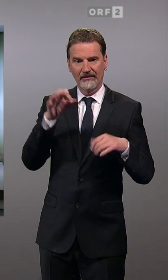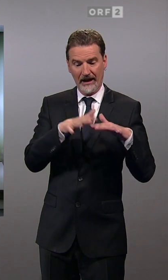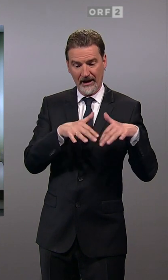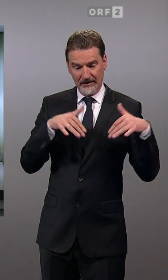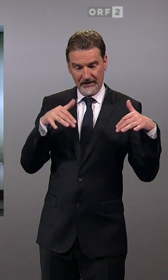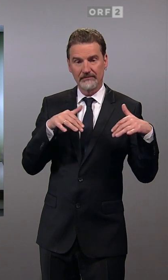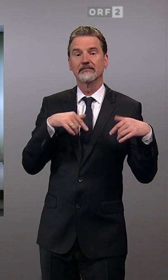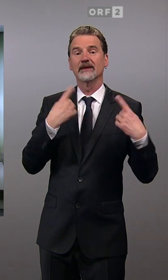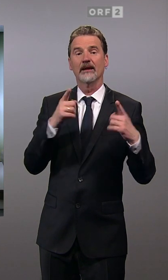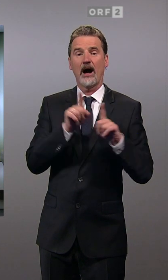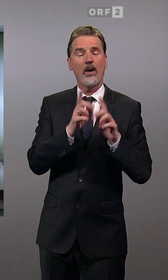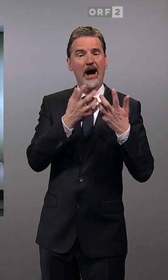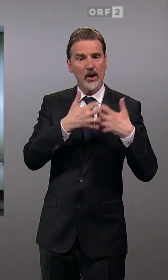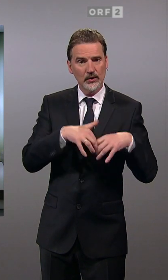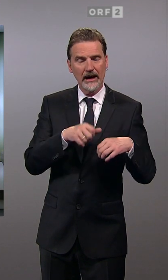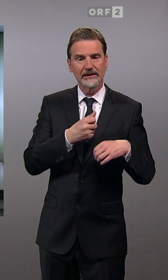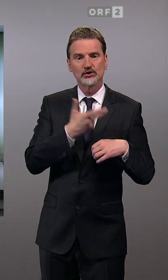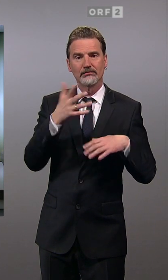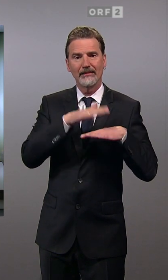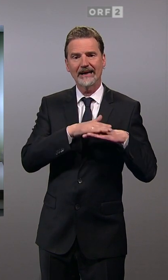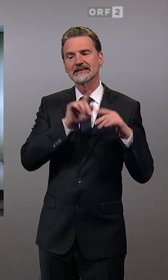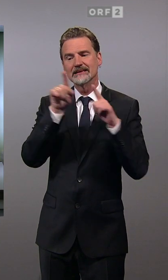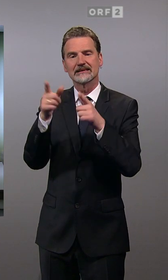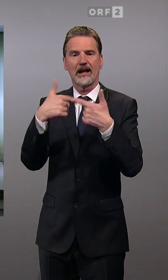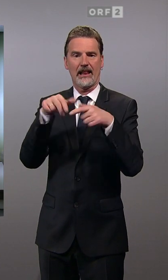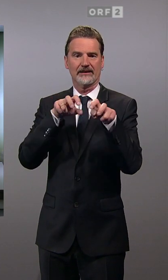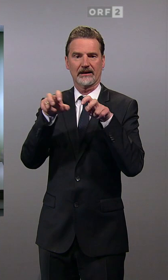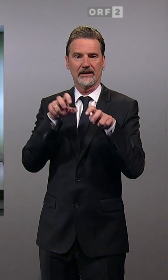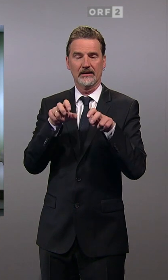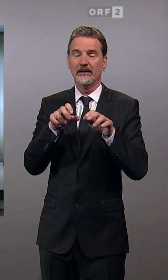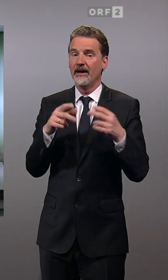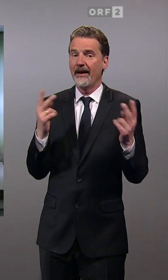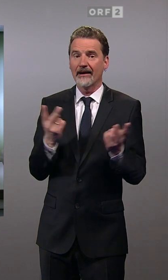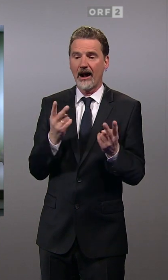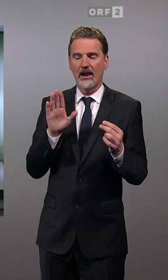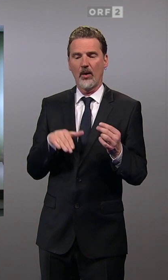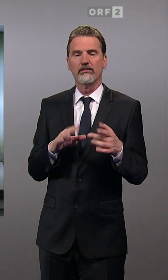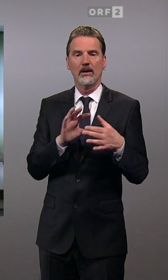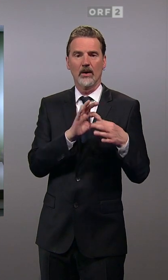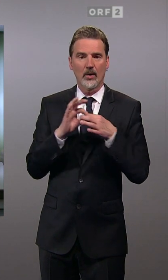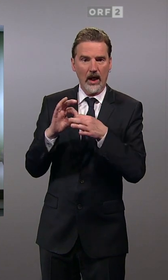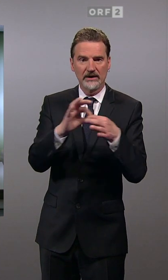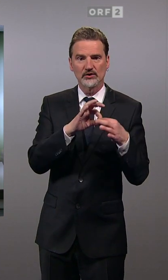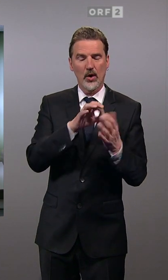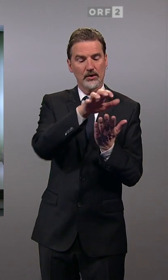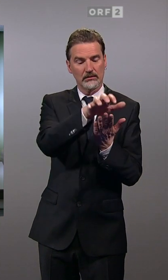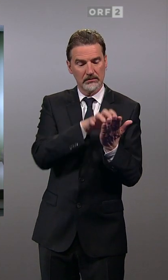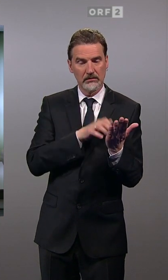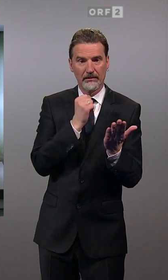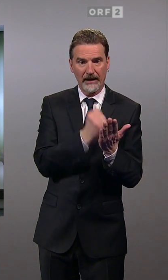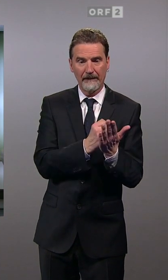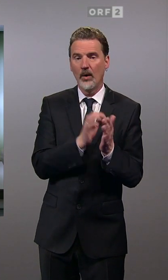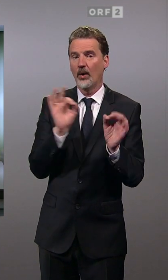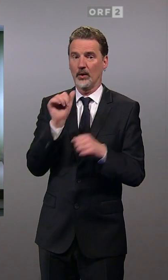Sitze in der Landesregierung, unabhängig davon, ob sie eben in einer Koalition, in einem formellen Regierungsübereinkommen also ist